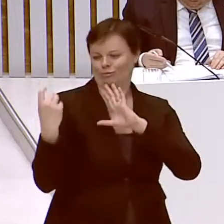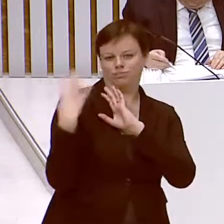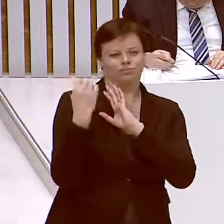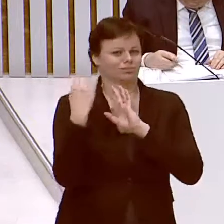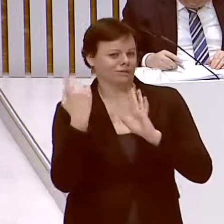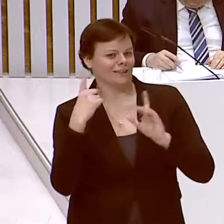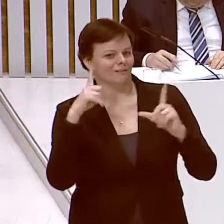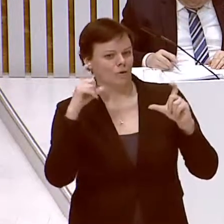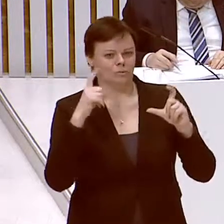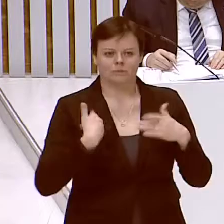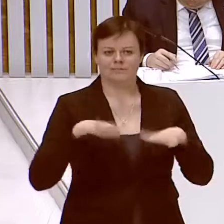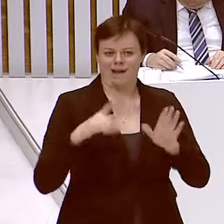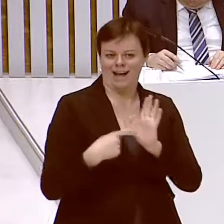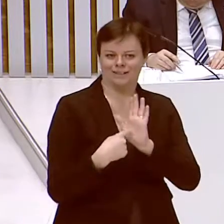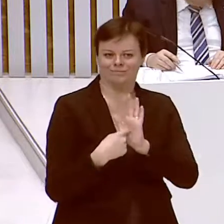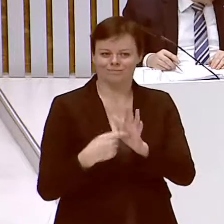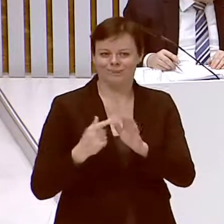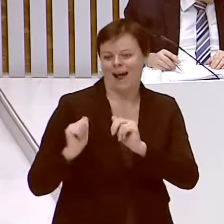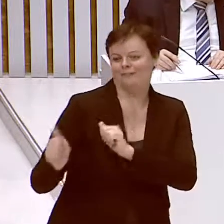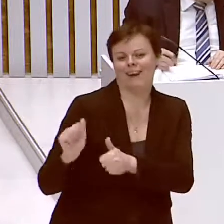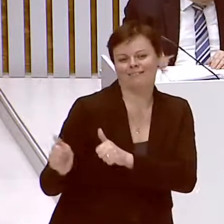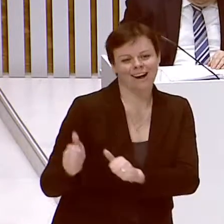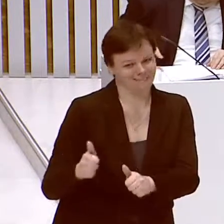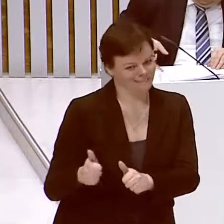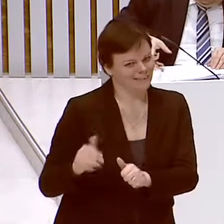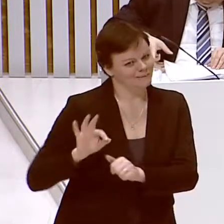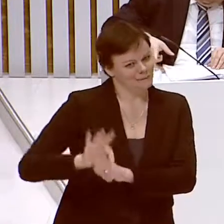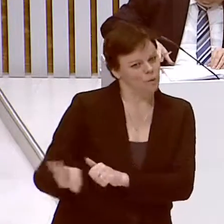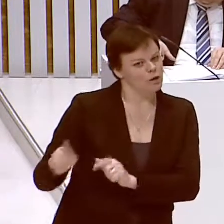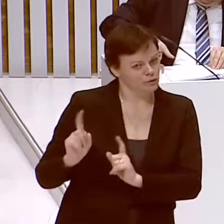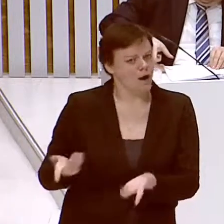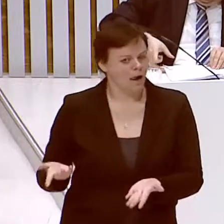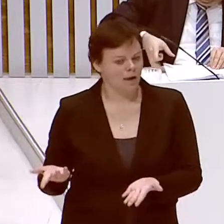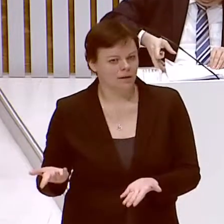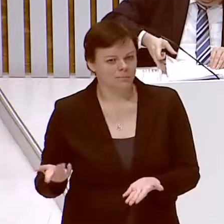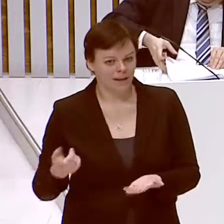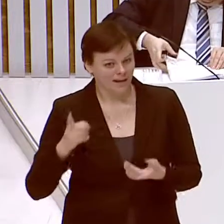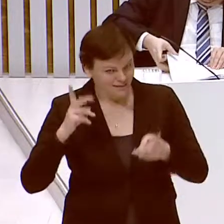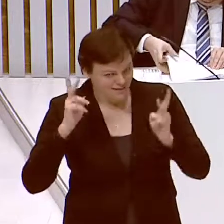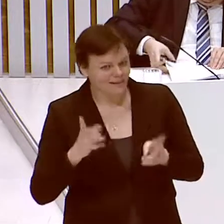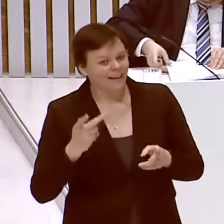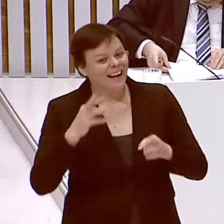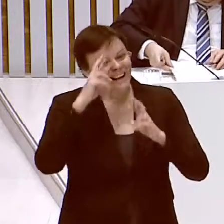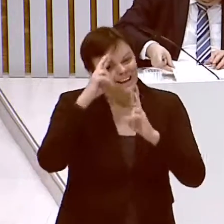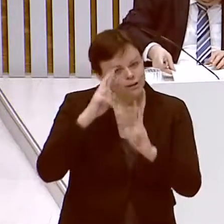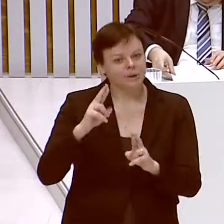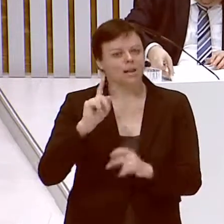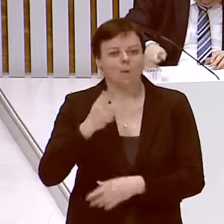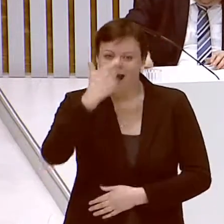und ihre Belange mit dem nötigen Respekt und Ernst behandeln, meine Damen und Herren.